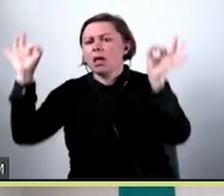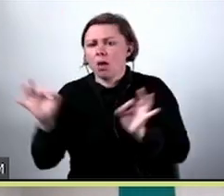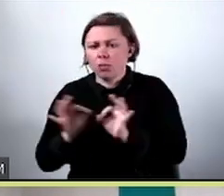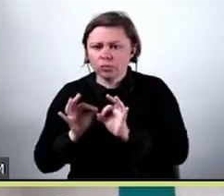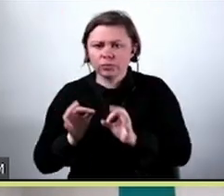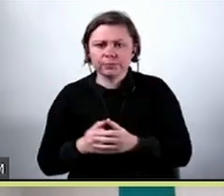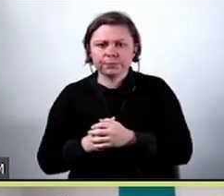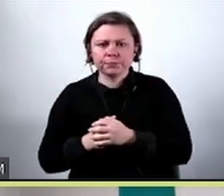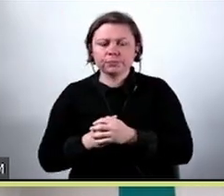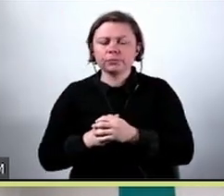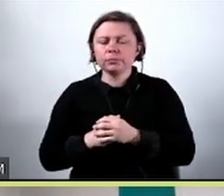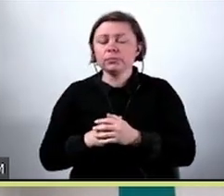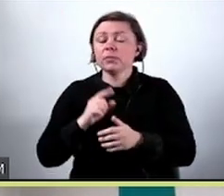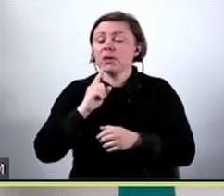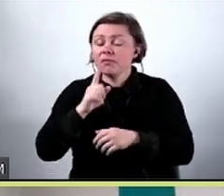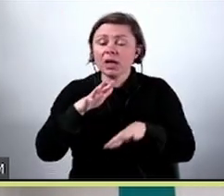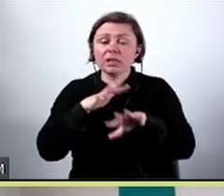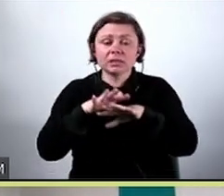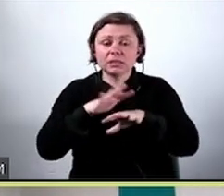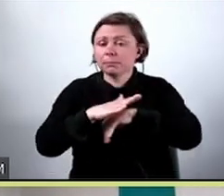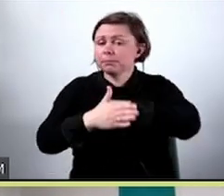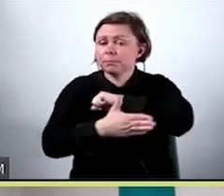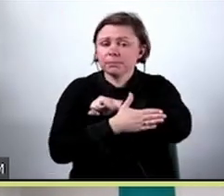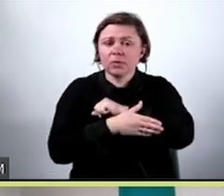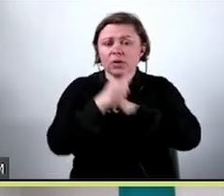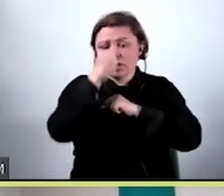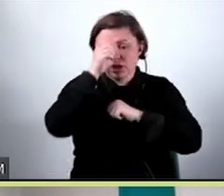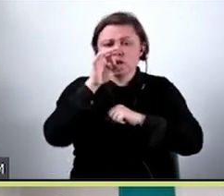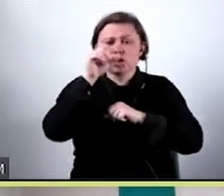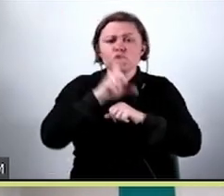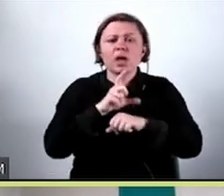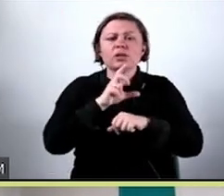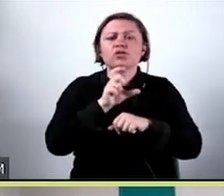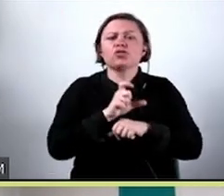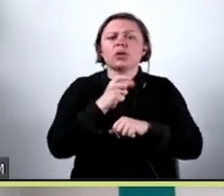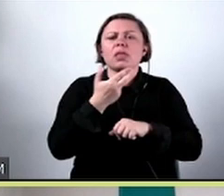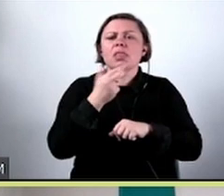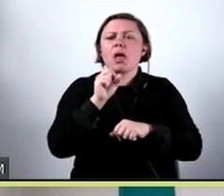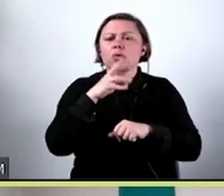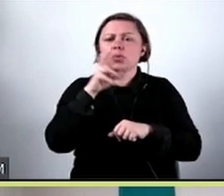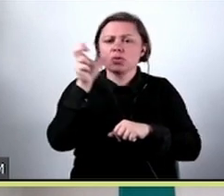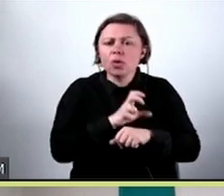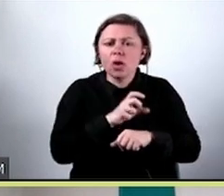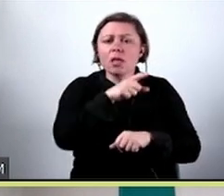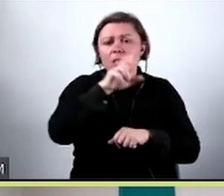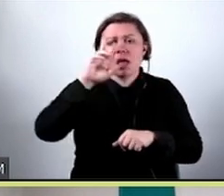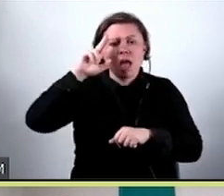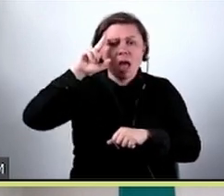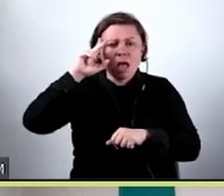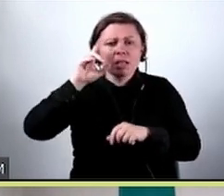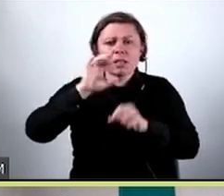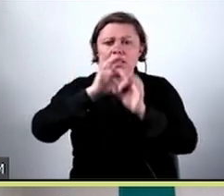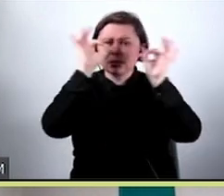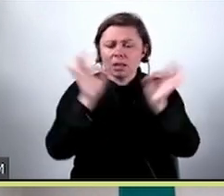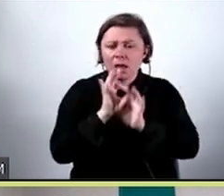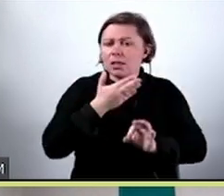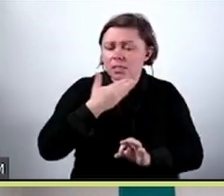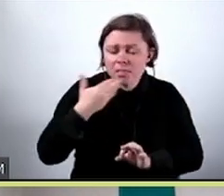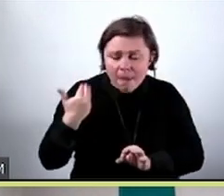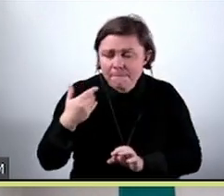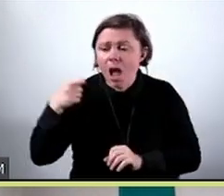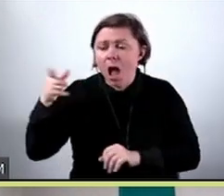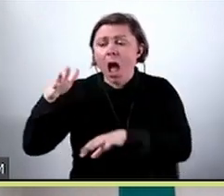I właśnie systemy oparte na sieciach neuronowych i na deep learning praktycznie tej interpretowalności globalnej nie mają, natomiast